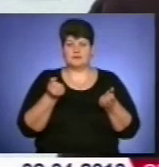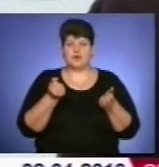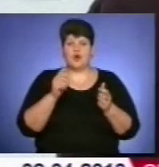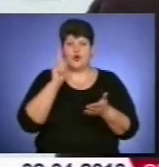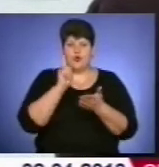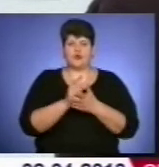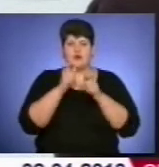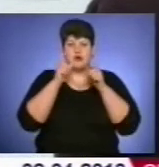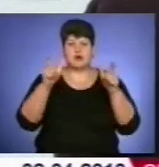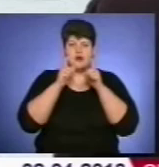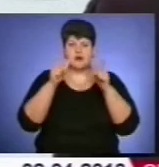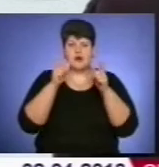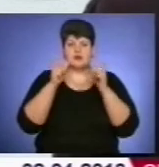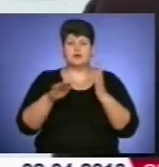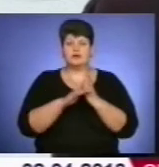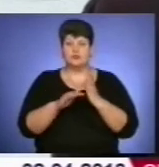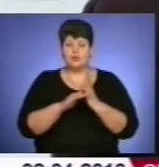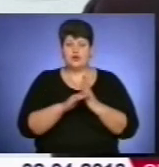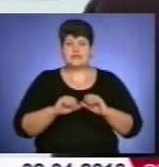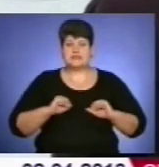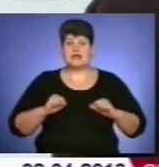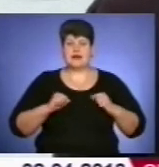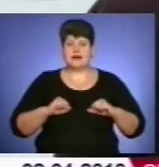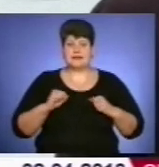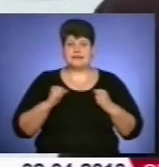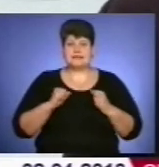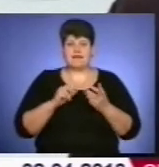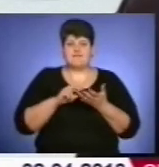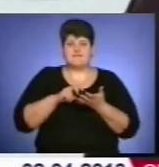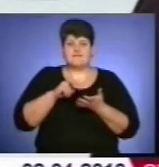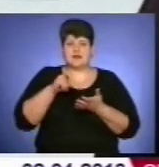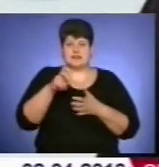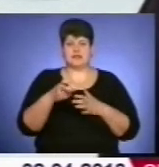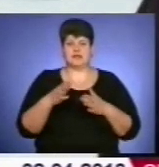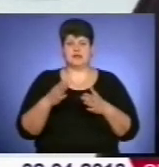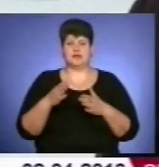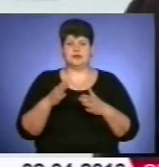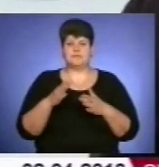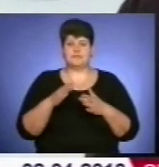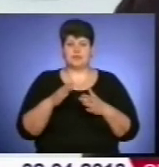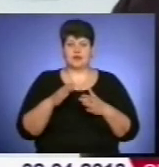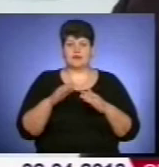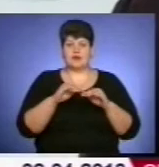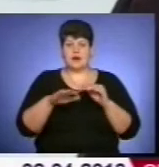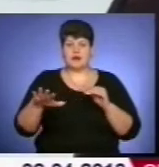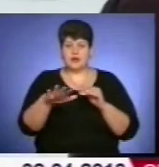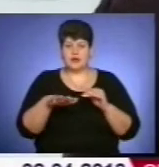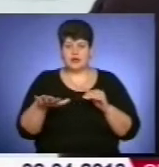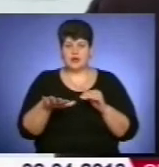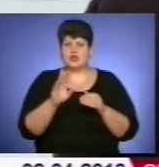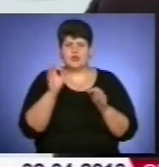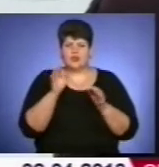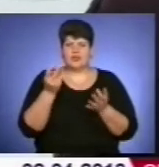кликати на допомогу і старатися в цей момент вибратися на поверхню криги і ніколи не вставати на ноги, а з